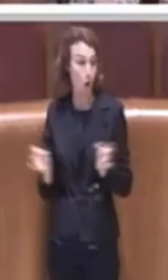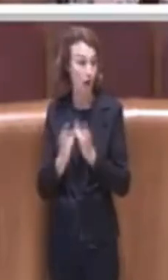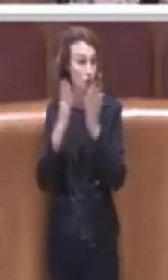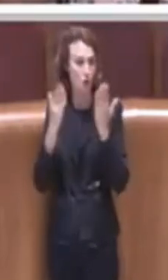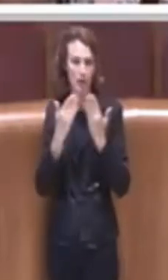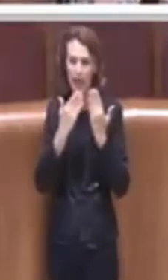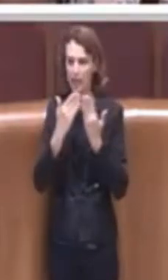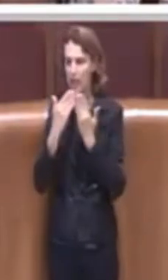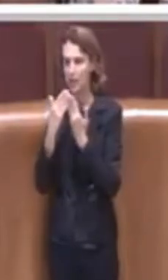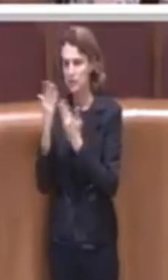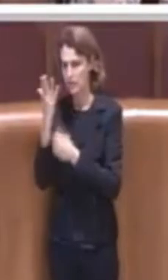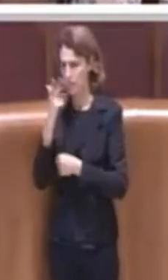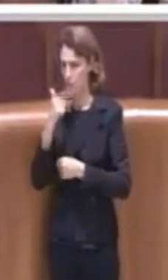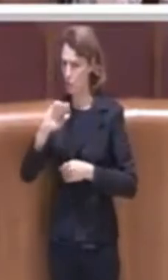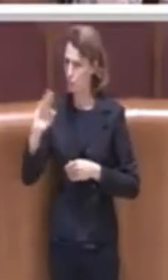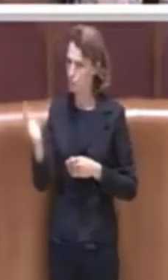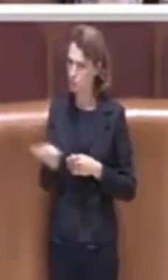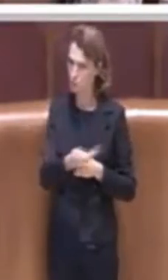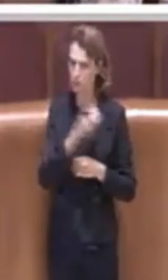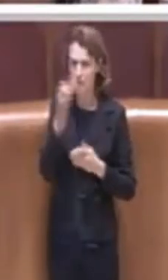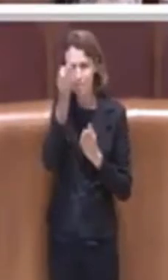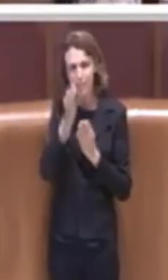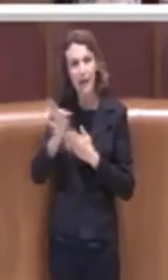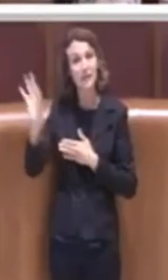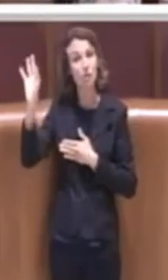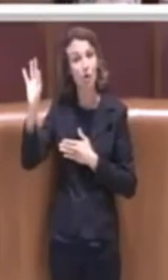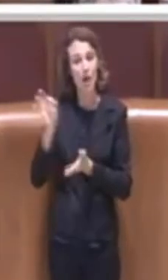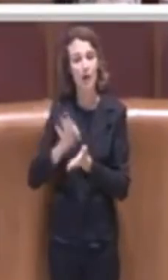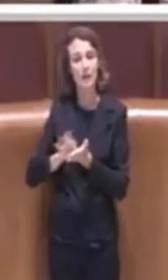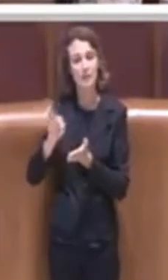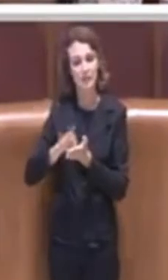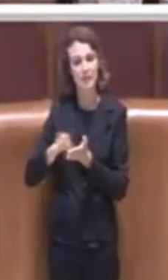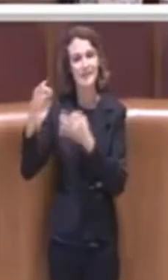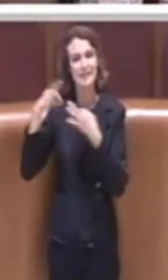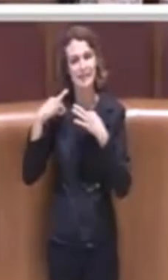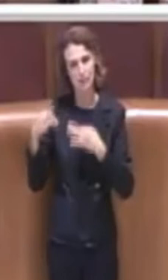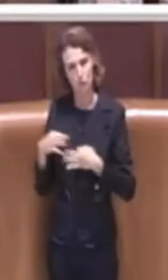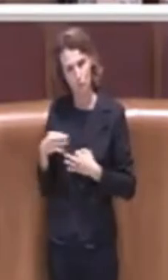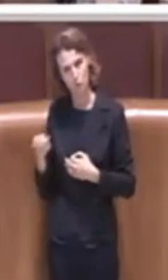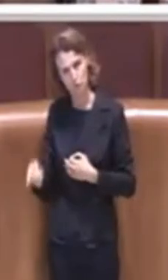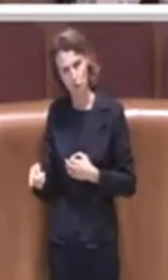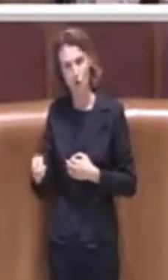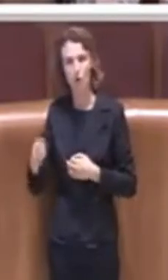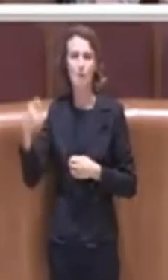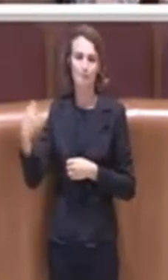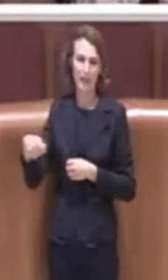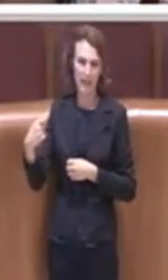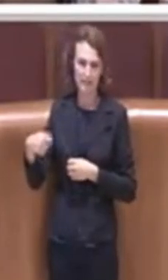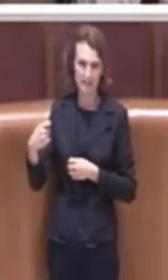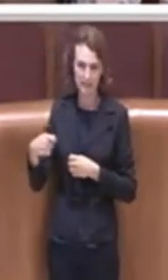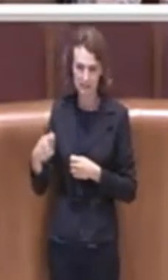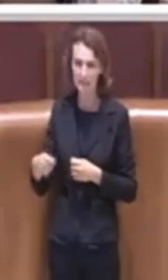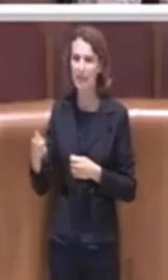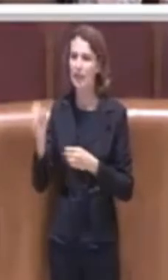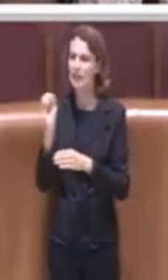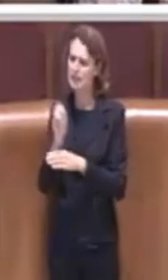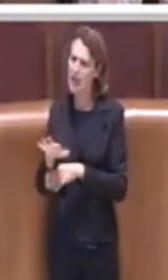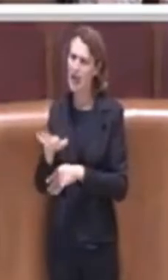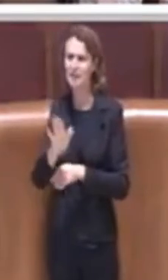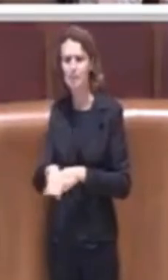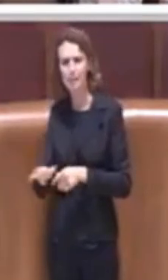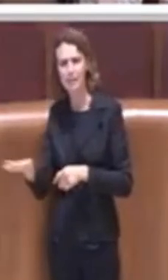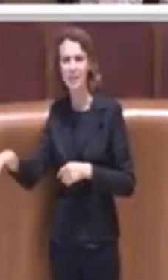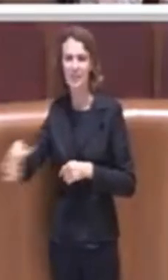particolare voglio ringraziare veramente l'istituto e la preside, gli insegnanti e i bambini di Via Baccano che avrei voluto